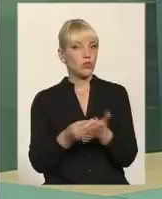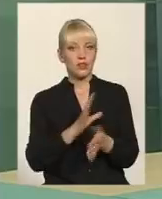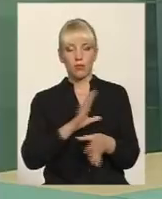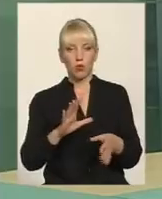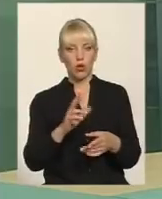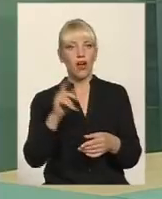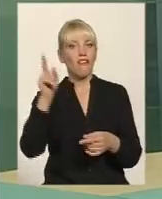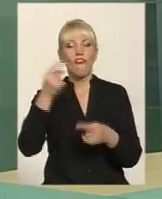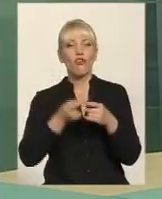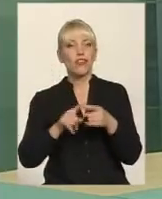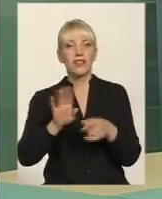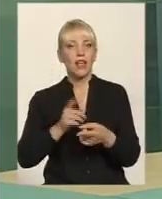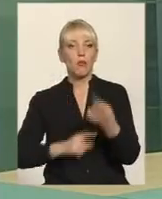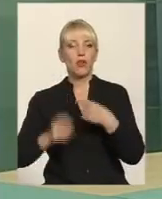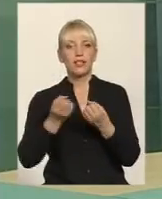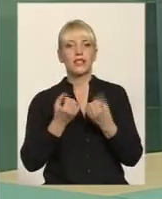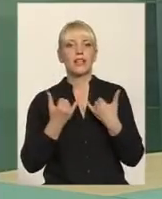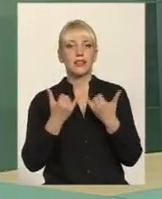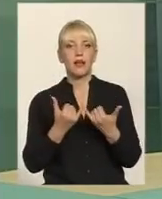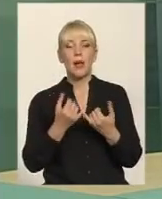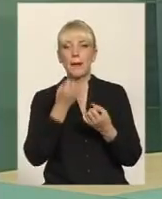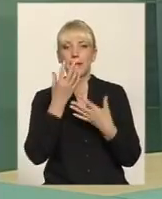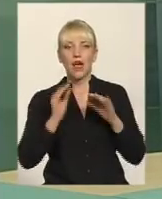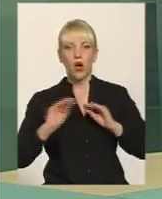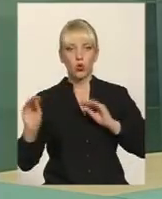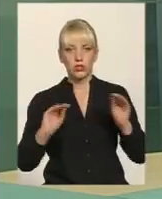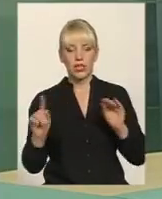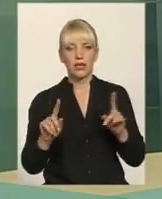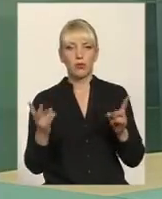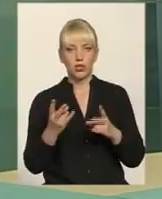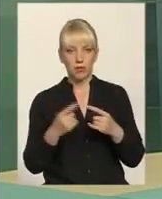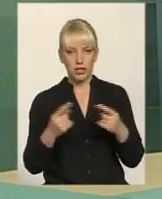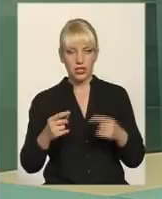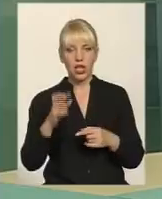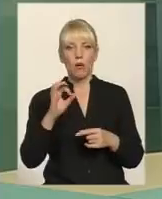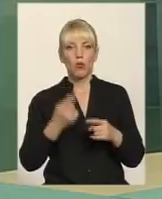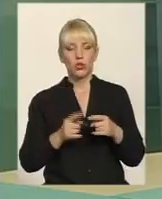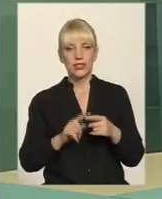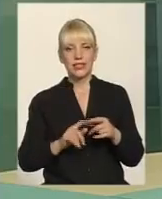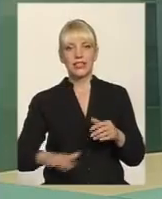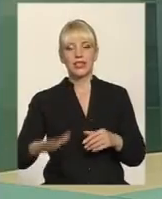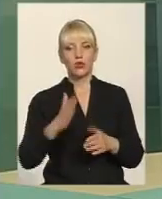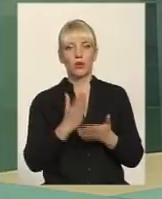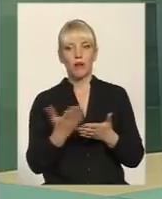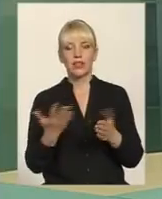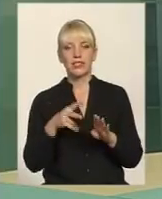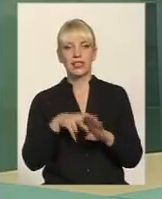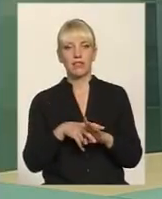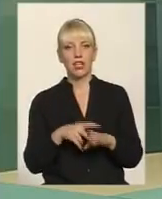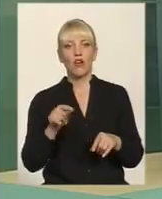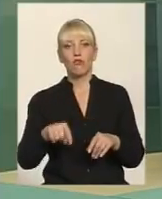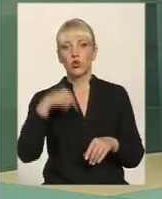поверталися задля благоустрою і з інших речей, які потрібні, тому що дані території мають певне навантаження. В цьому році